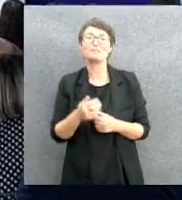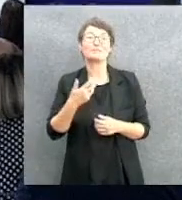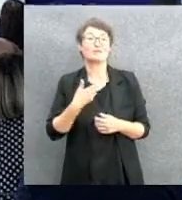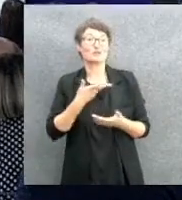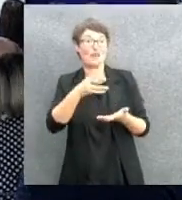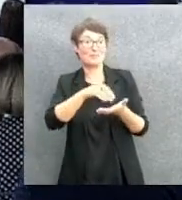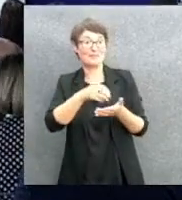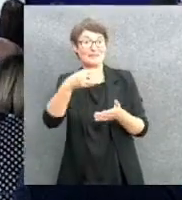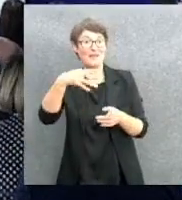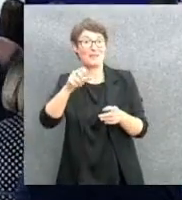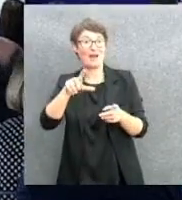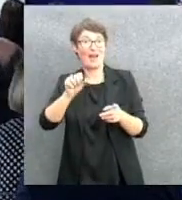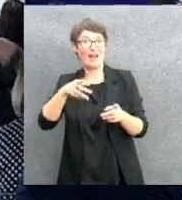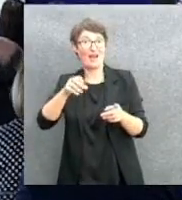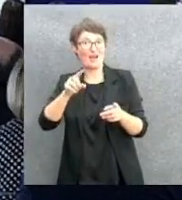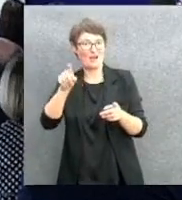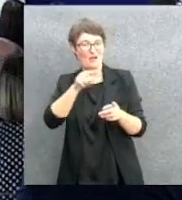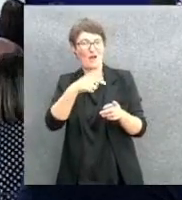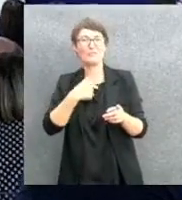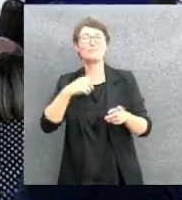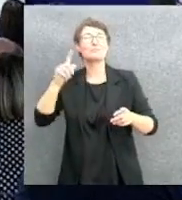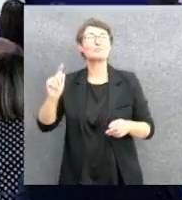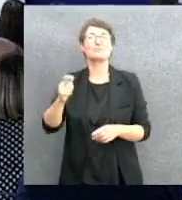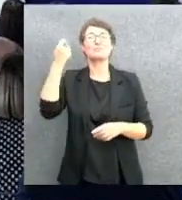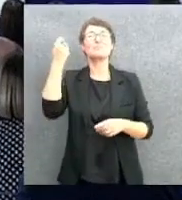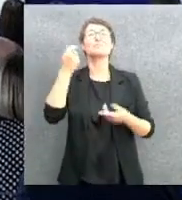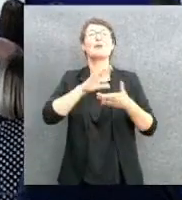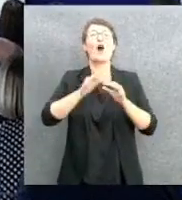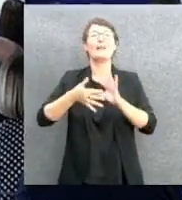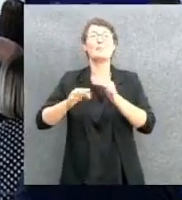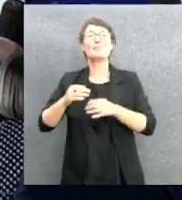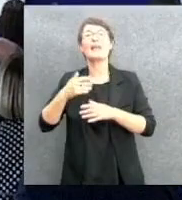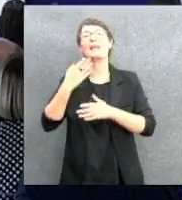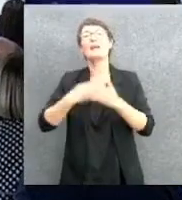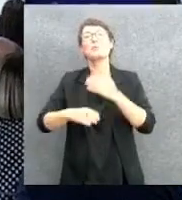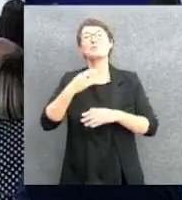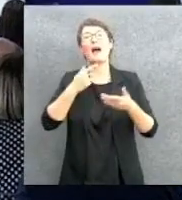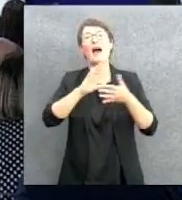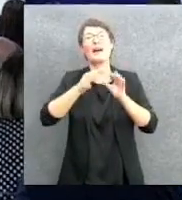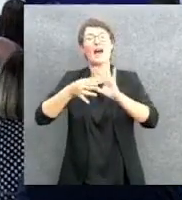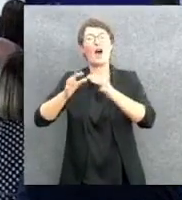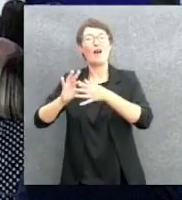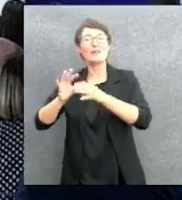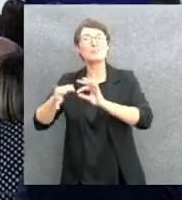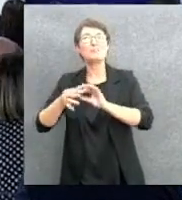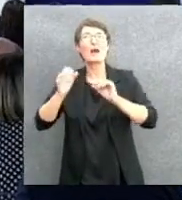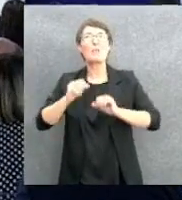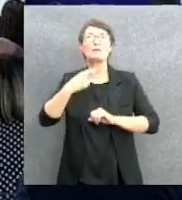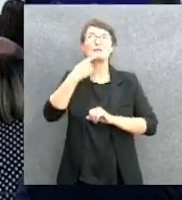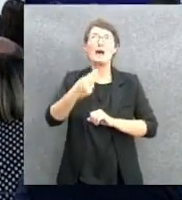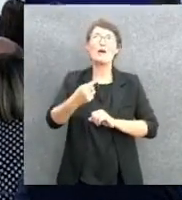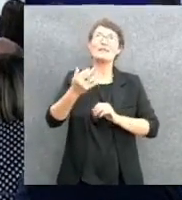trionfo delle Olimpiadi, delle Paralimpiadi, potremmo dire che Minenna ha conquistato la settantesima